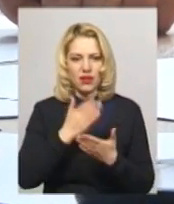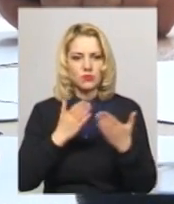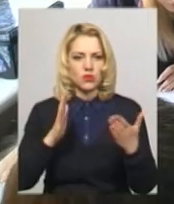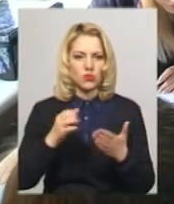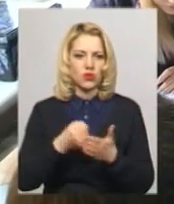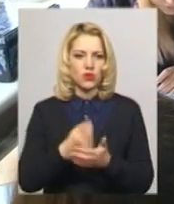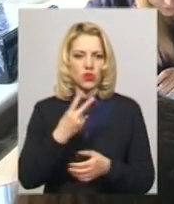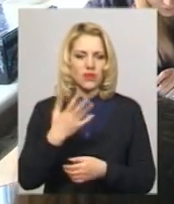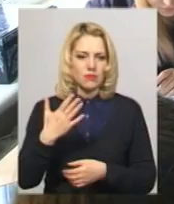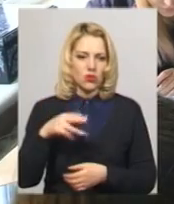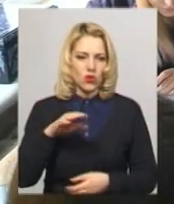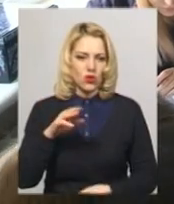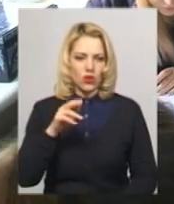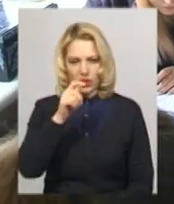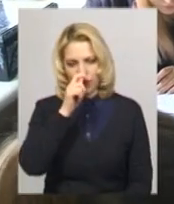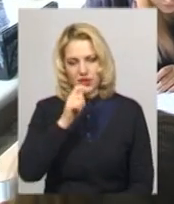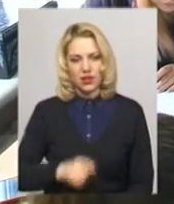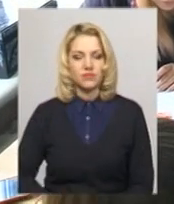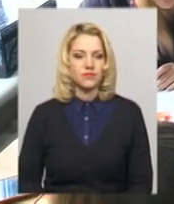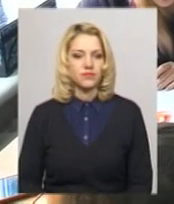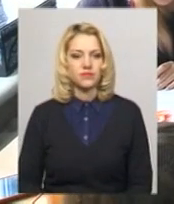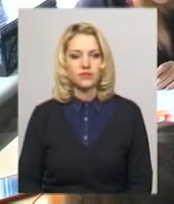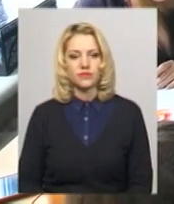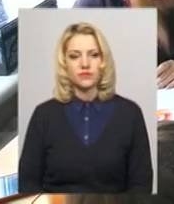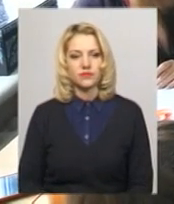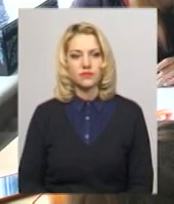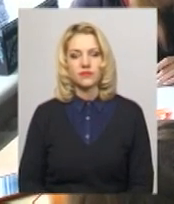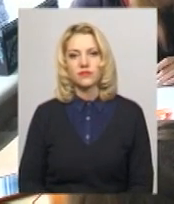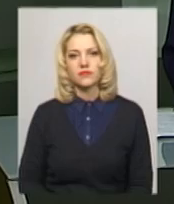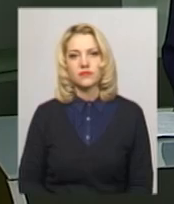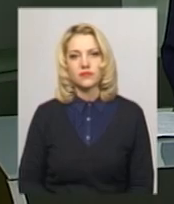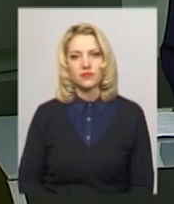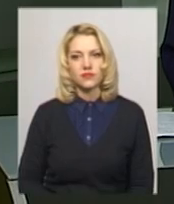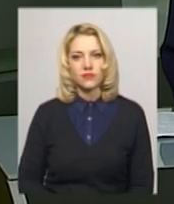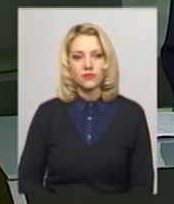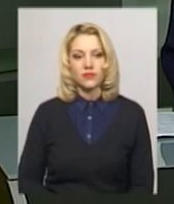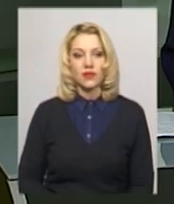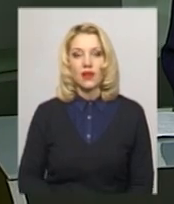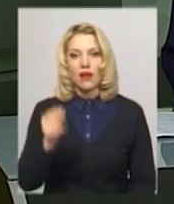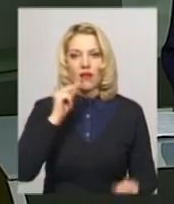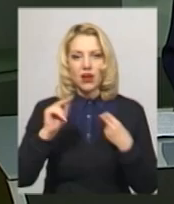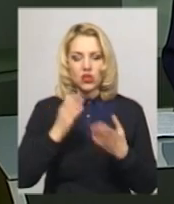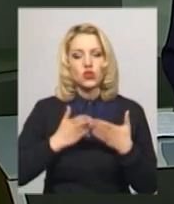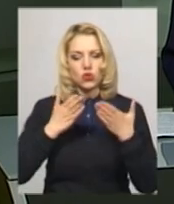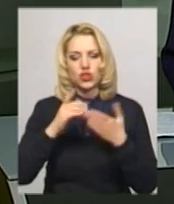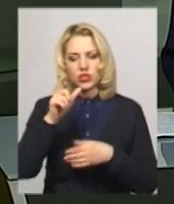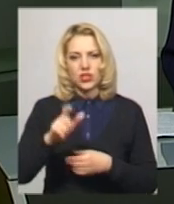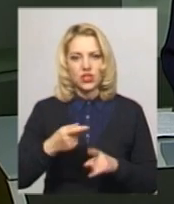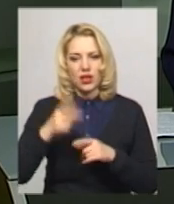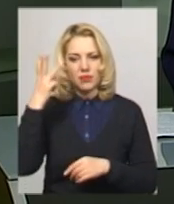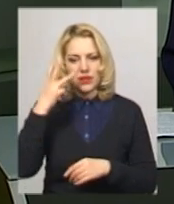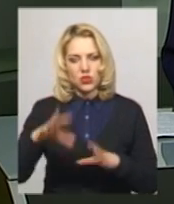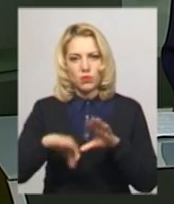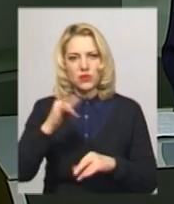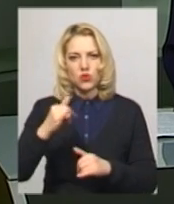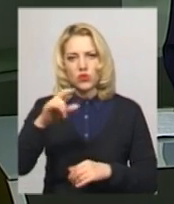квітня. Анастасія Олексюк, Олександр Горішевський, новини Потіля Центр. Кращого читача Хмельниччини обрали сьогодні